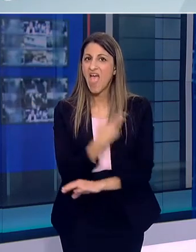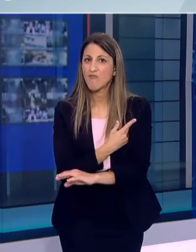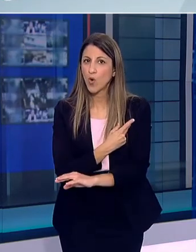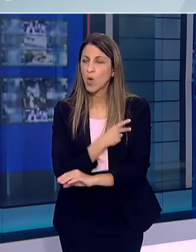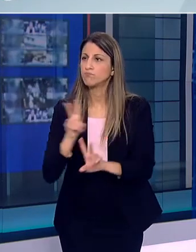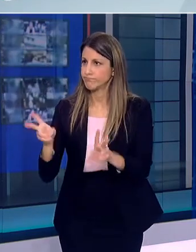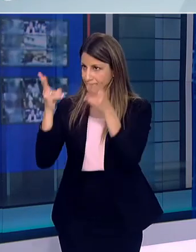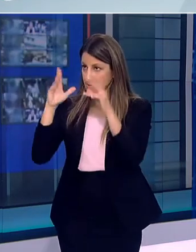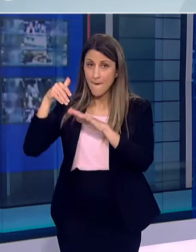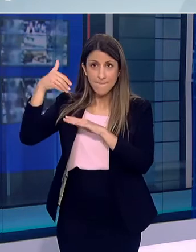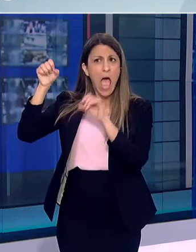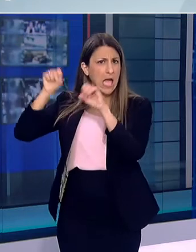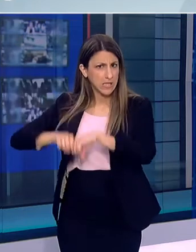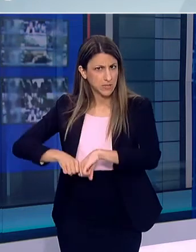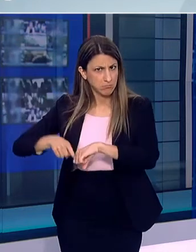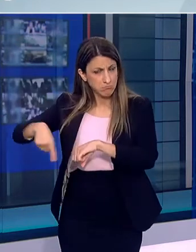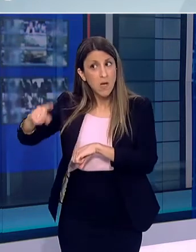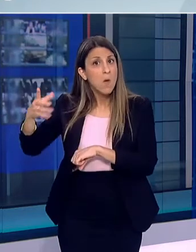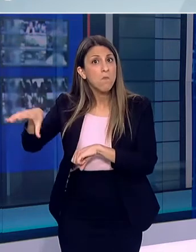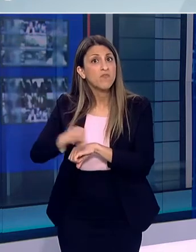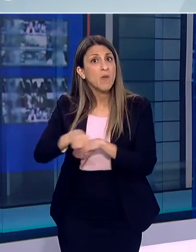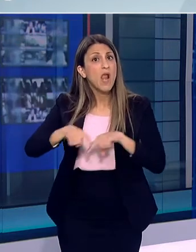καλά Και επιτευχθεί κάποια έγκριση στις αρχές του χειμώνα